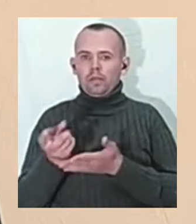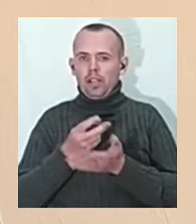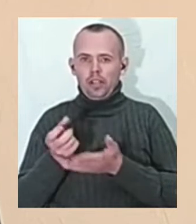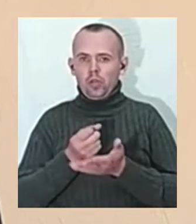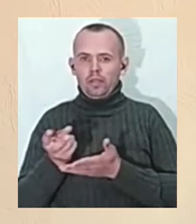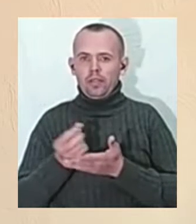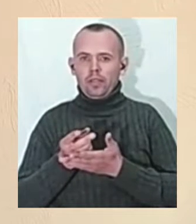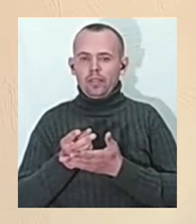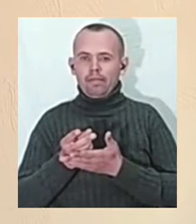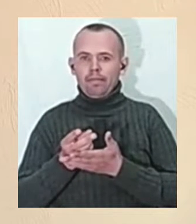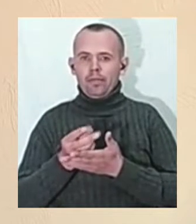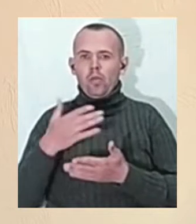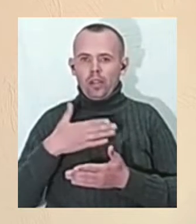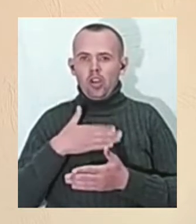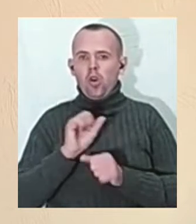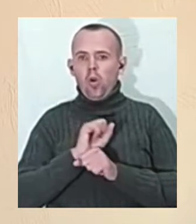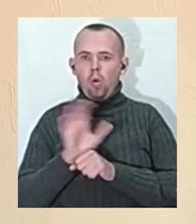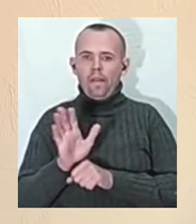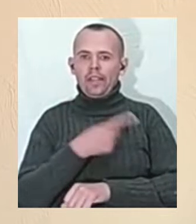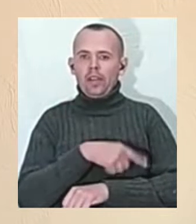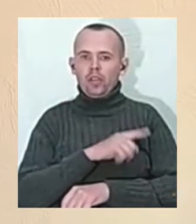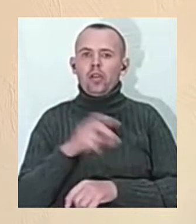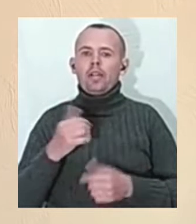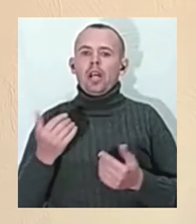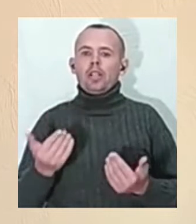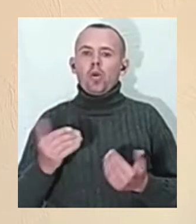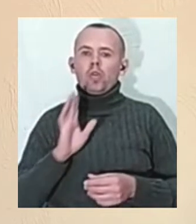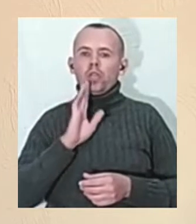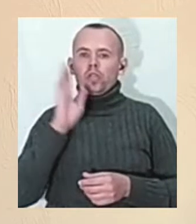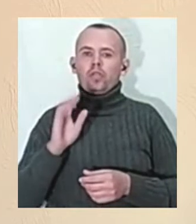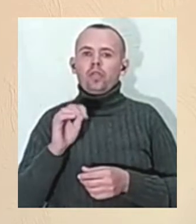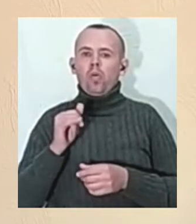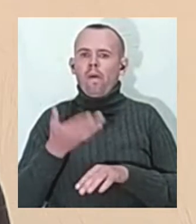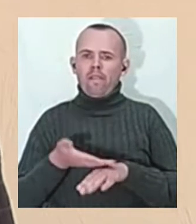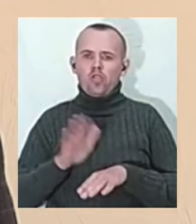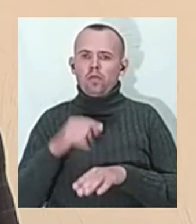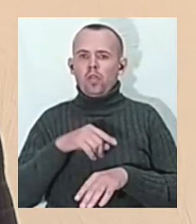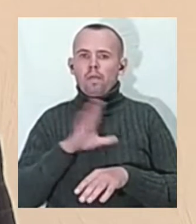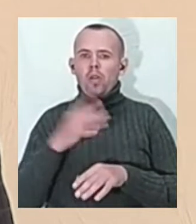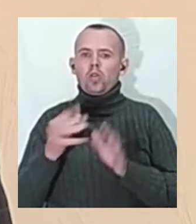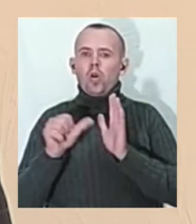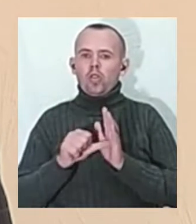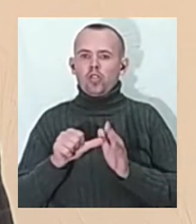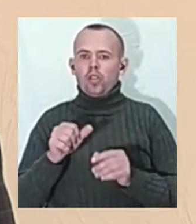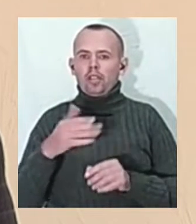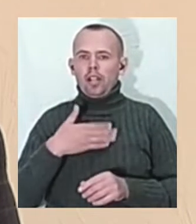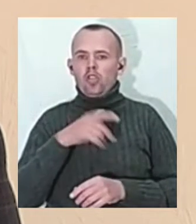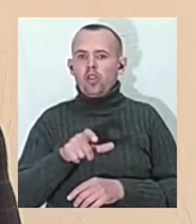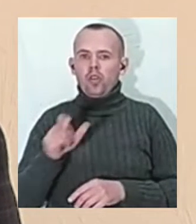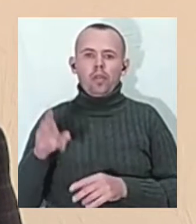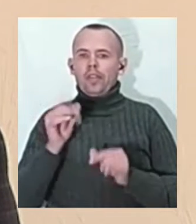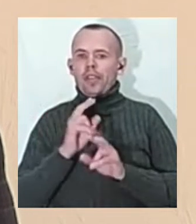нашій ковідній лікарні. На сьогоднішній ранок у важкому стані було 46 наших громадян. Нікого з цих 46,